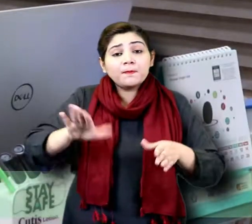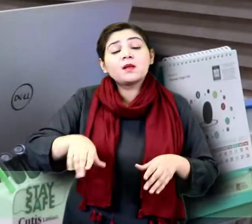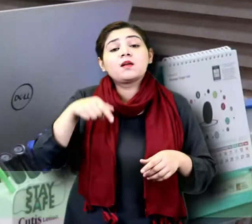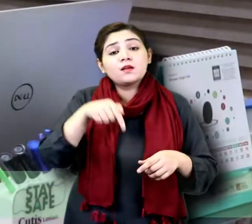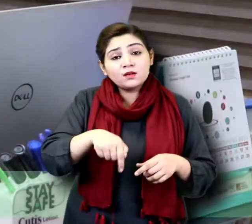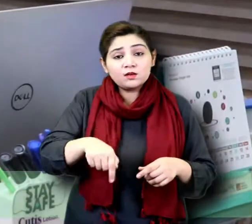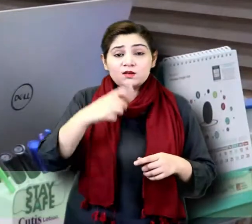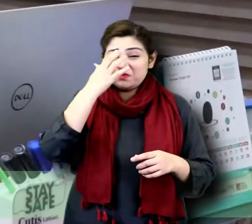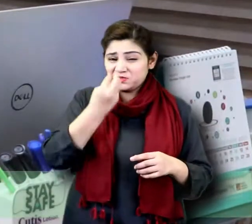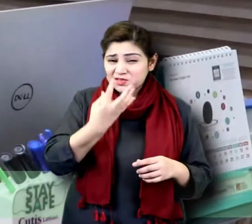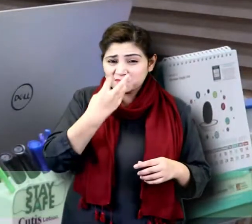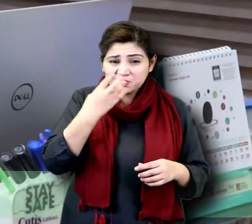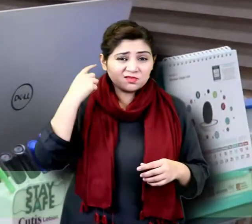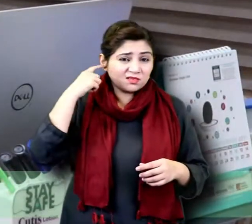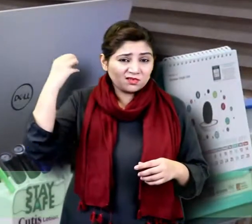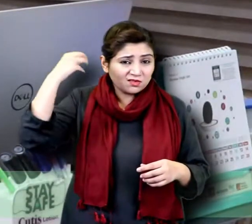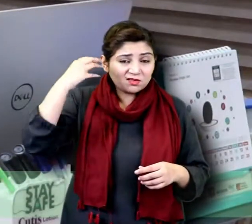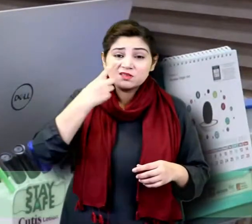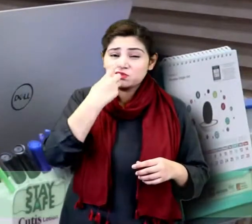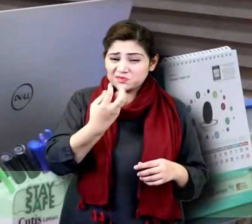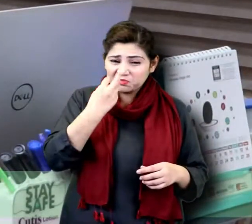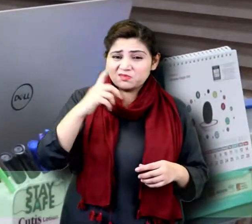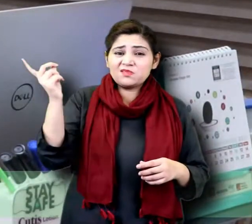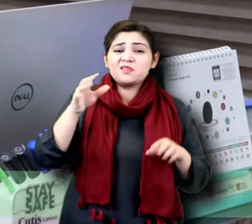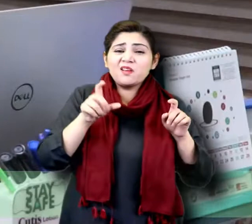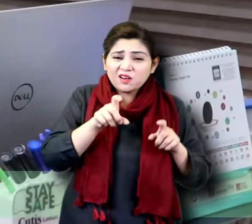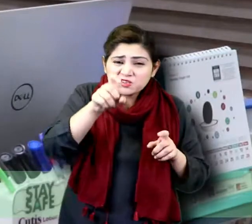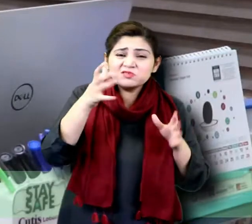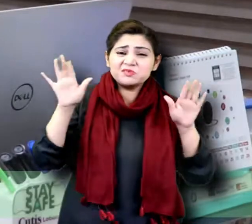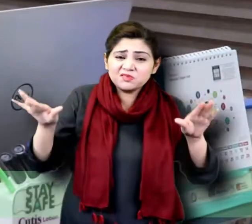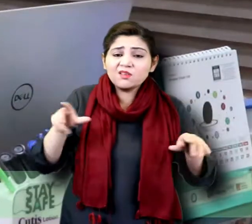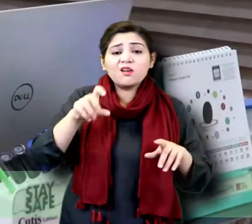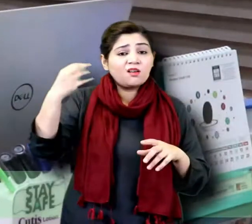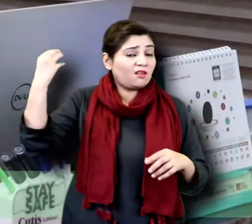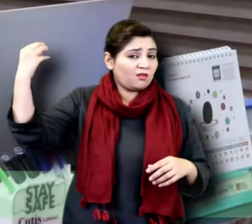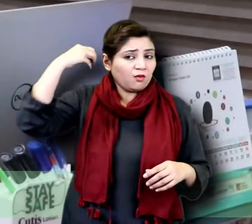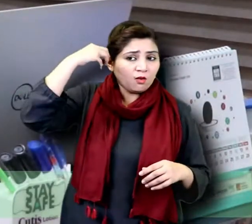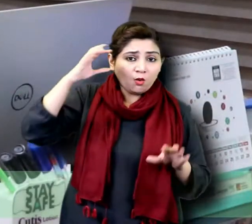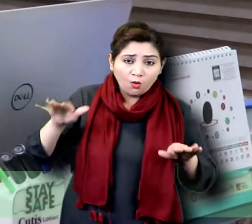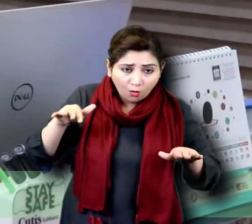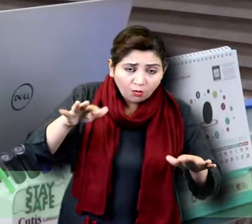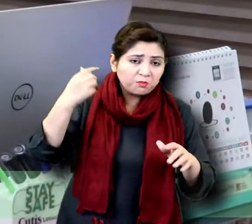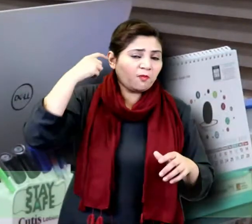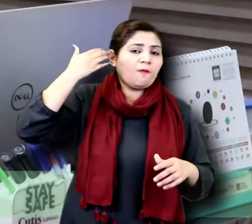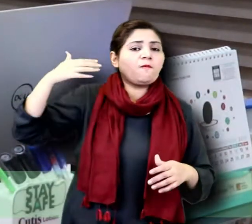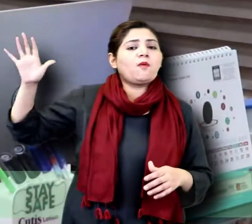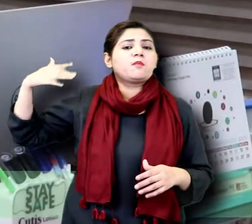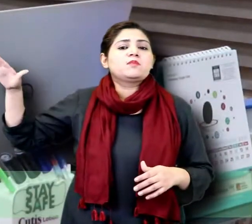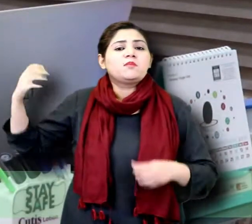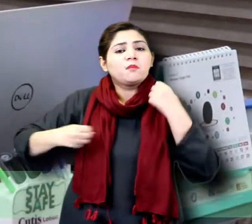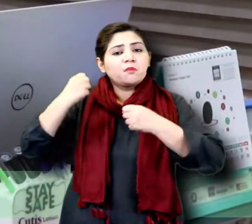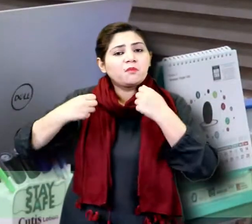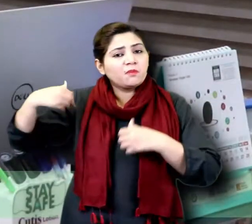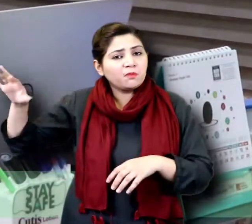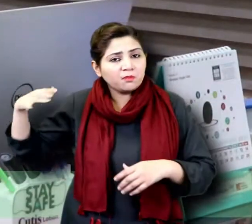کیونکہ اس کی جو سمیل ہوتی ہے اس کی وجہ سے وہ سارے کھشرات جو ہمارے کان کی طرف آ رہے ہوتے ہیں وہ بھی اس سے